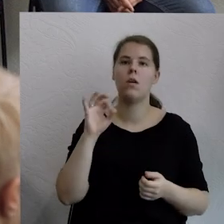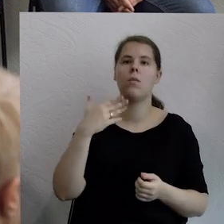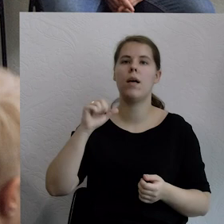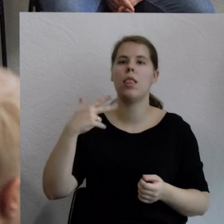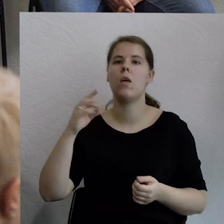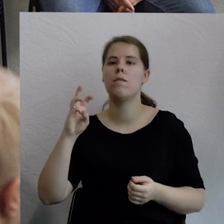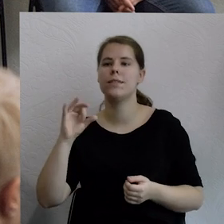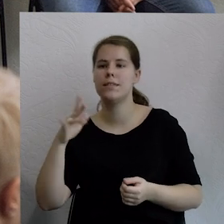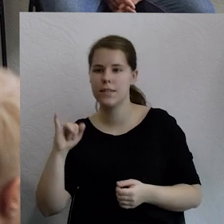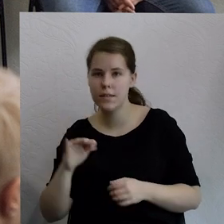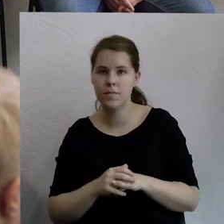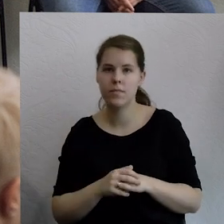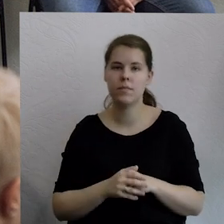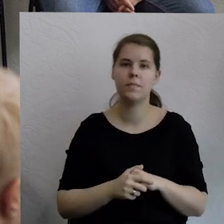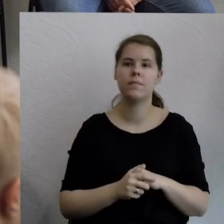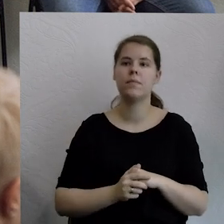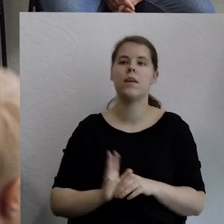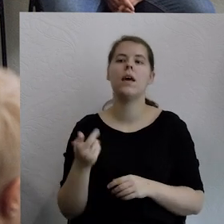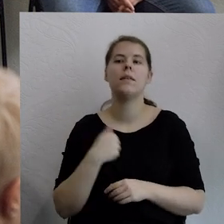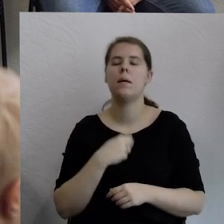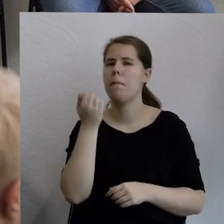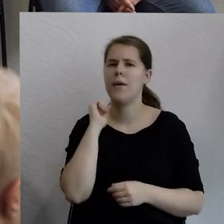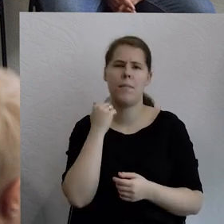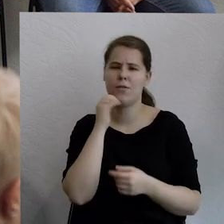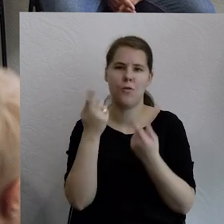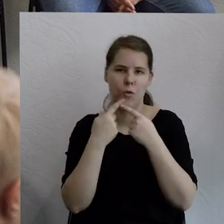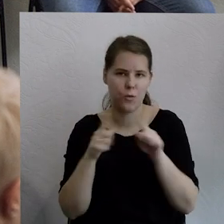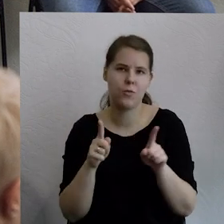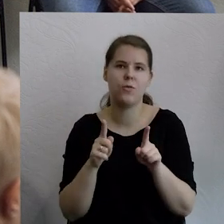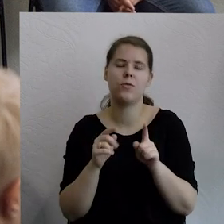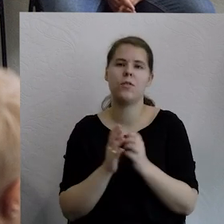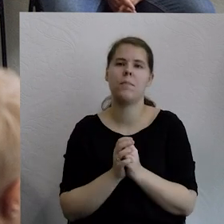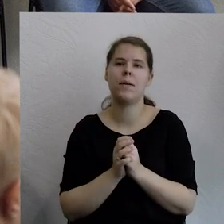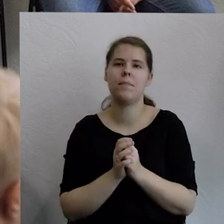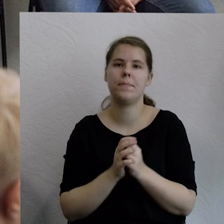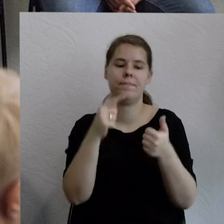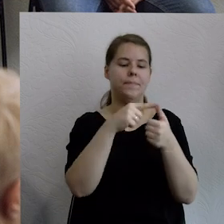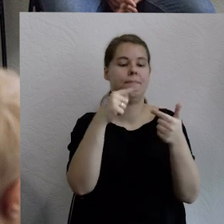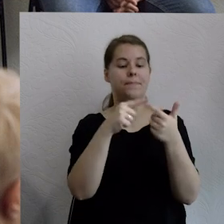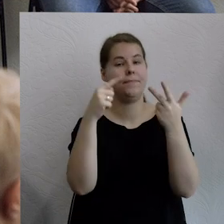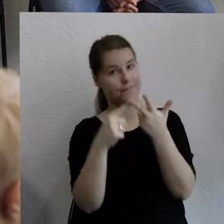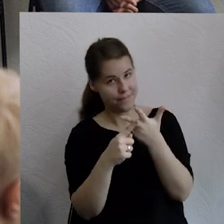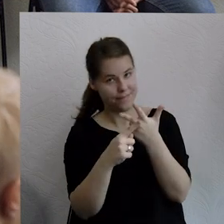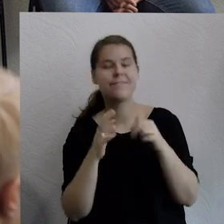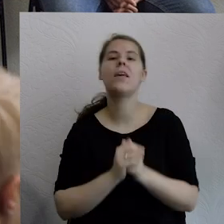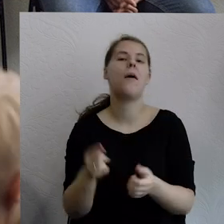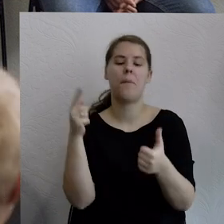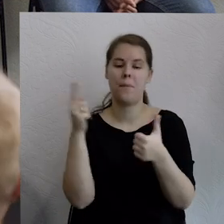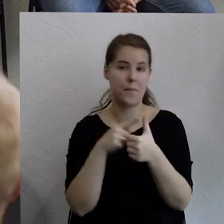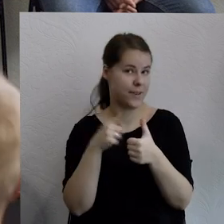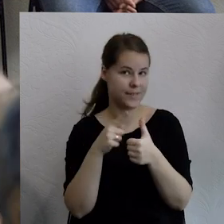Ja bardzo krótko postaram się trzy punkty jednak, ale nie pytań. Po pierwsze